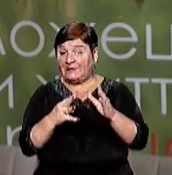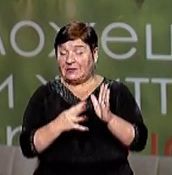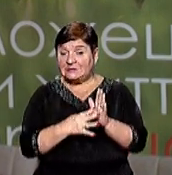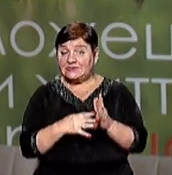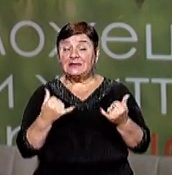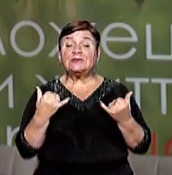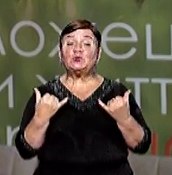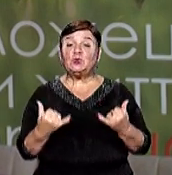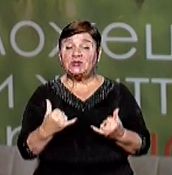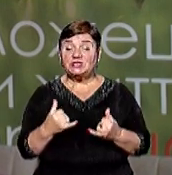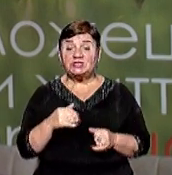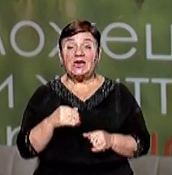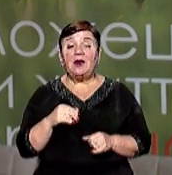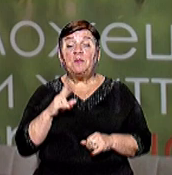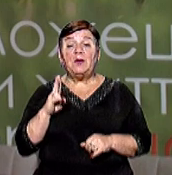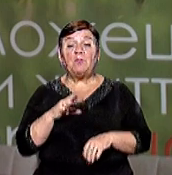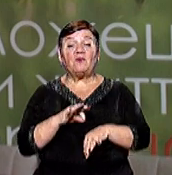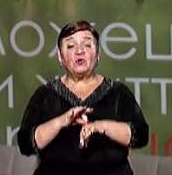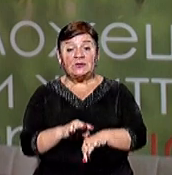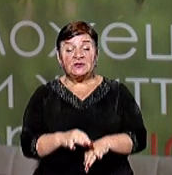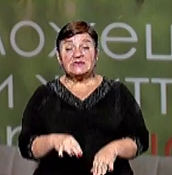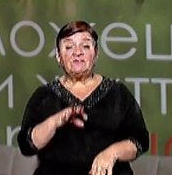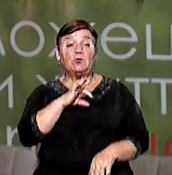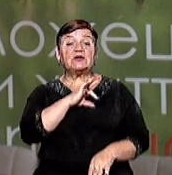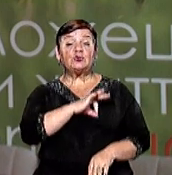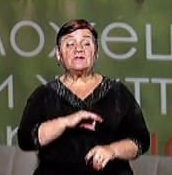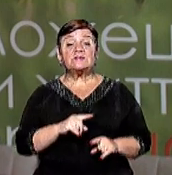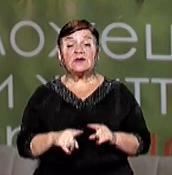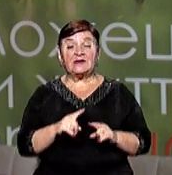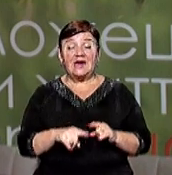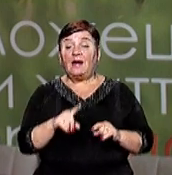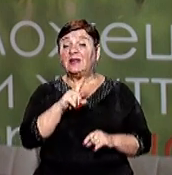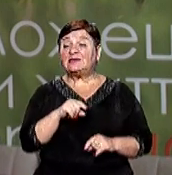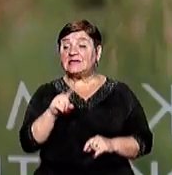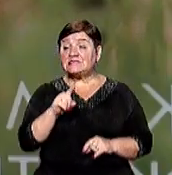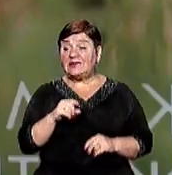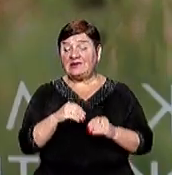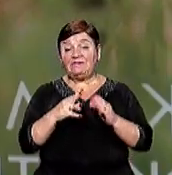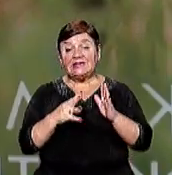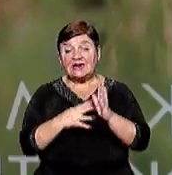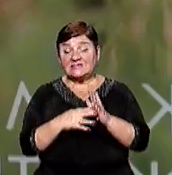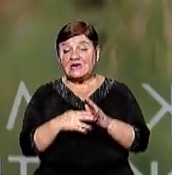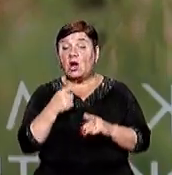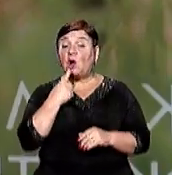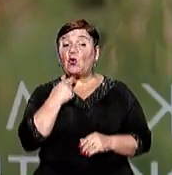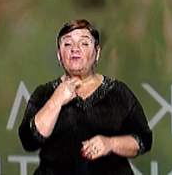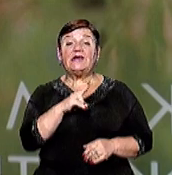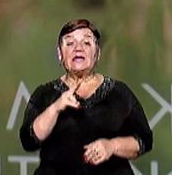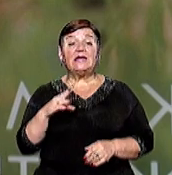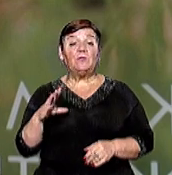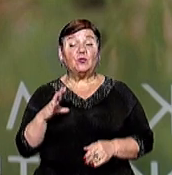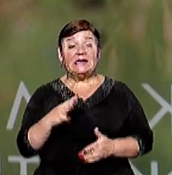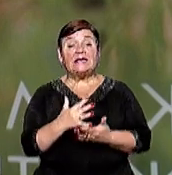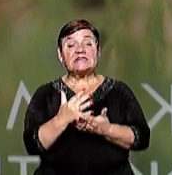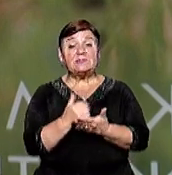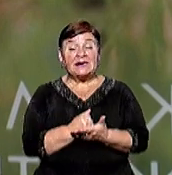сьогоднішній день заклад не проводить тестування, використовуючи швидкі тести на COVID-19 Компоненти крові, які були на